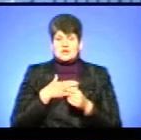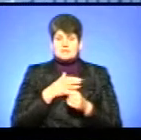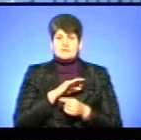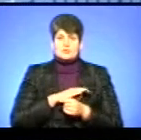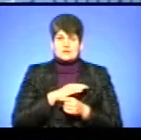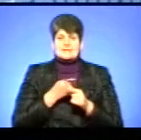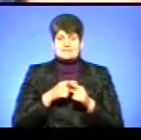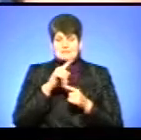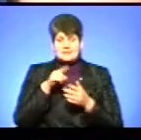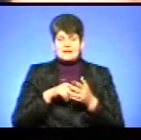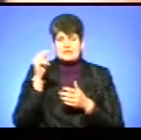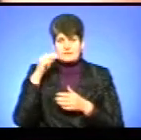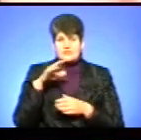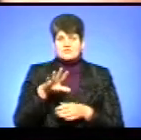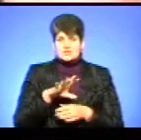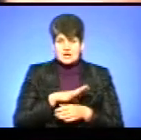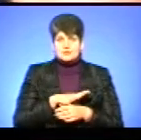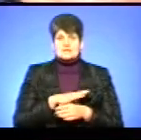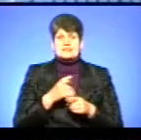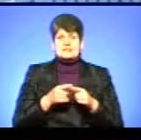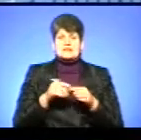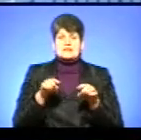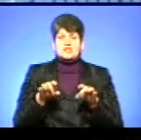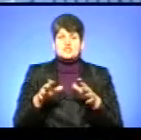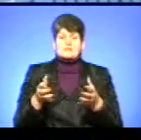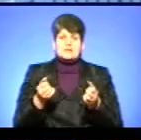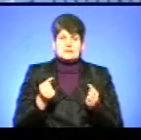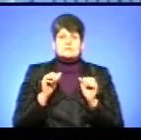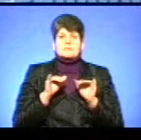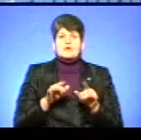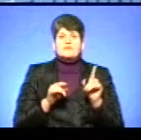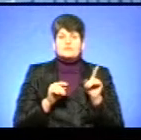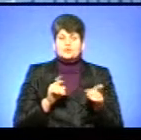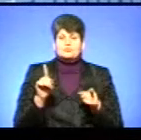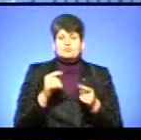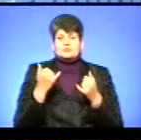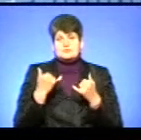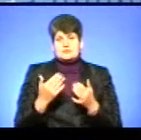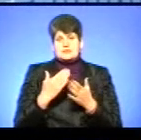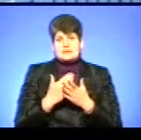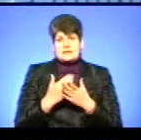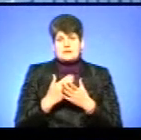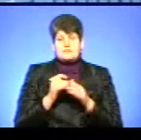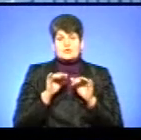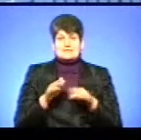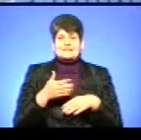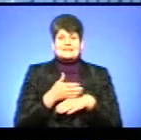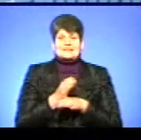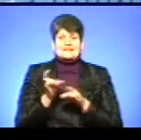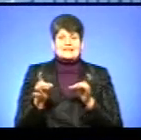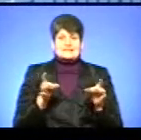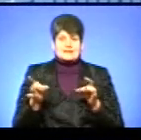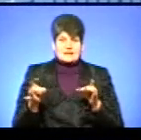питання вивчалося і дане рішення прийнято. Справа в тому, що зараз йдуть процеси децентралізації. І